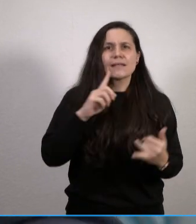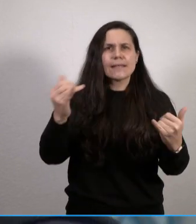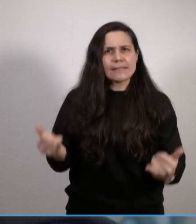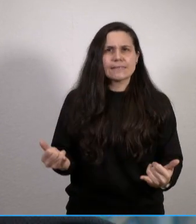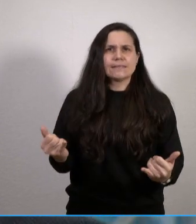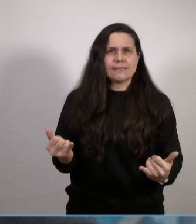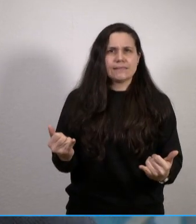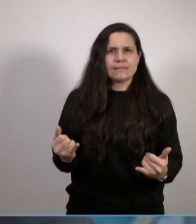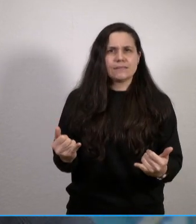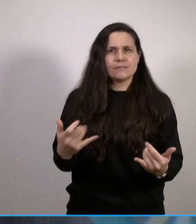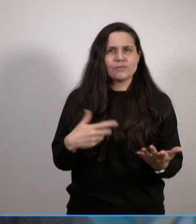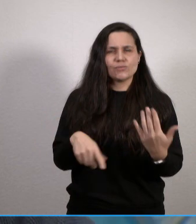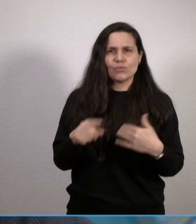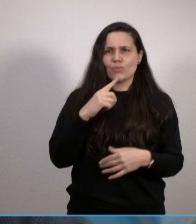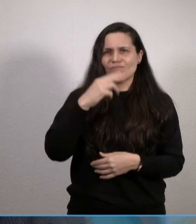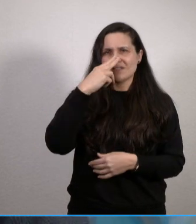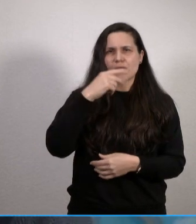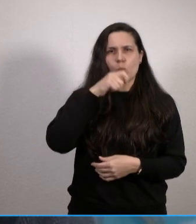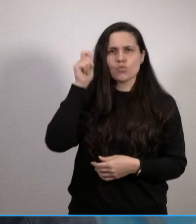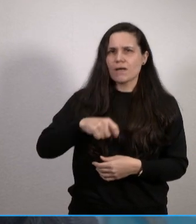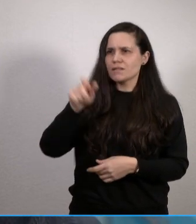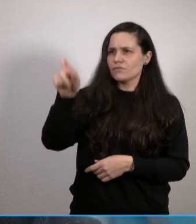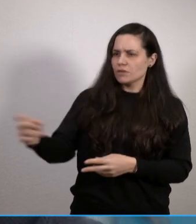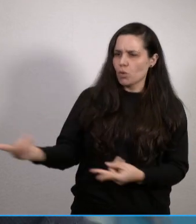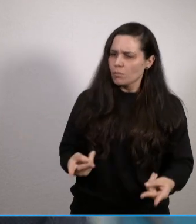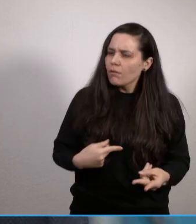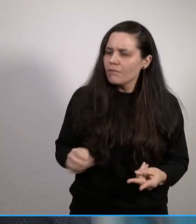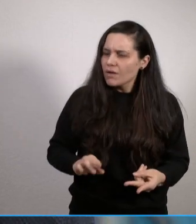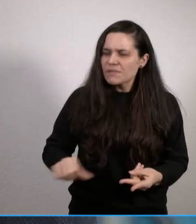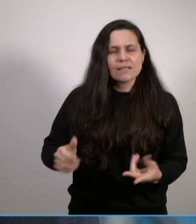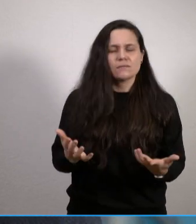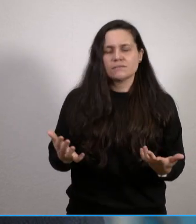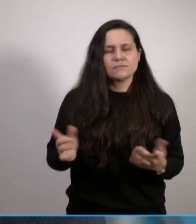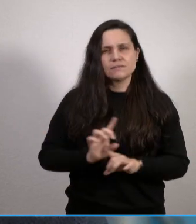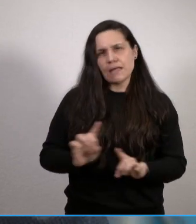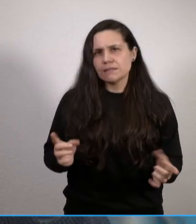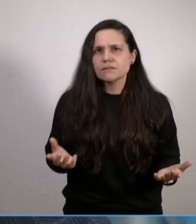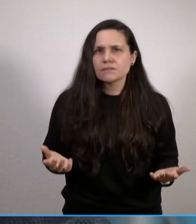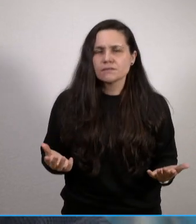stationären Versorgung der verletzten Flüchtlinge oder